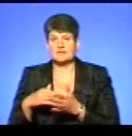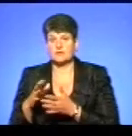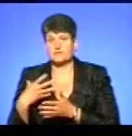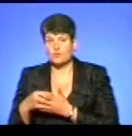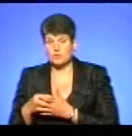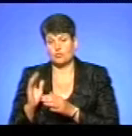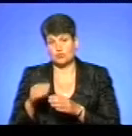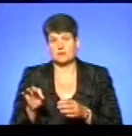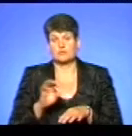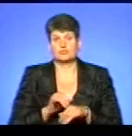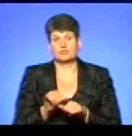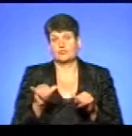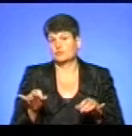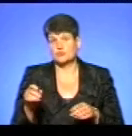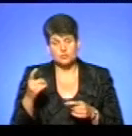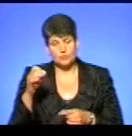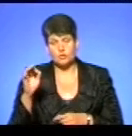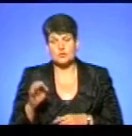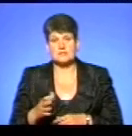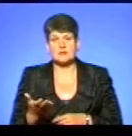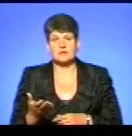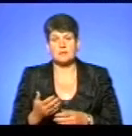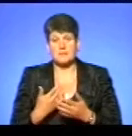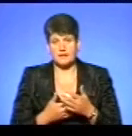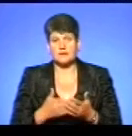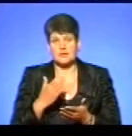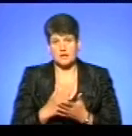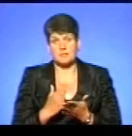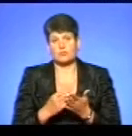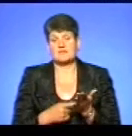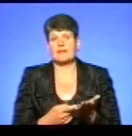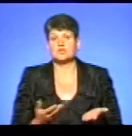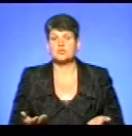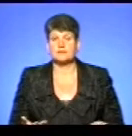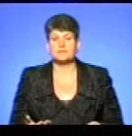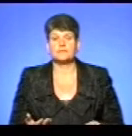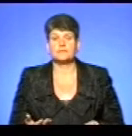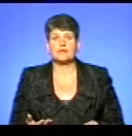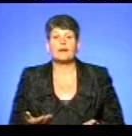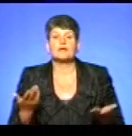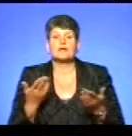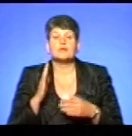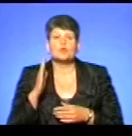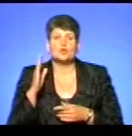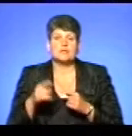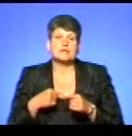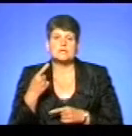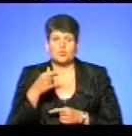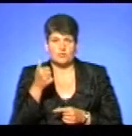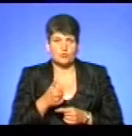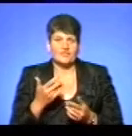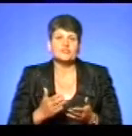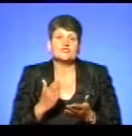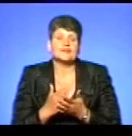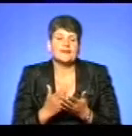100%. Ось такі приклади у нас є, і, на жаль, вони мають підтвердження. Які прогнози на наступні роки? Чи є